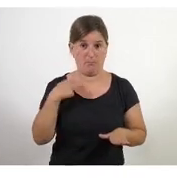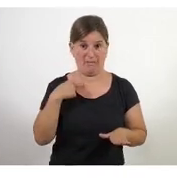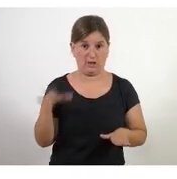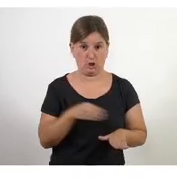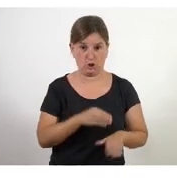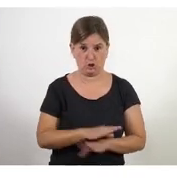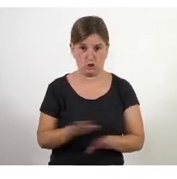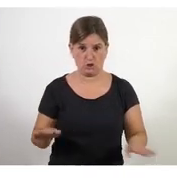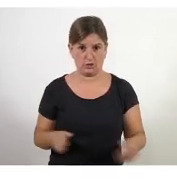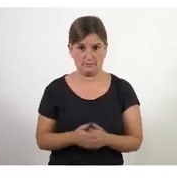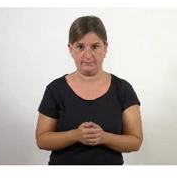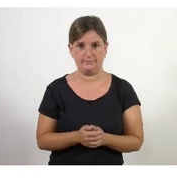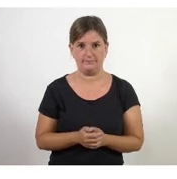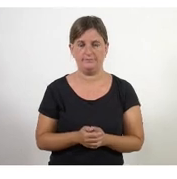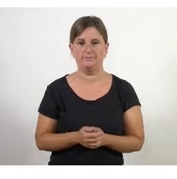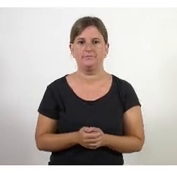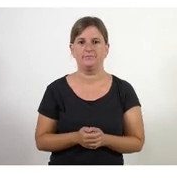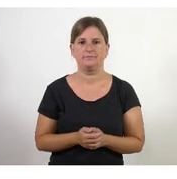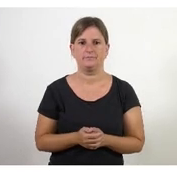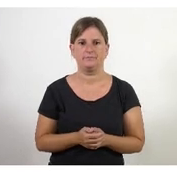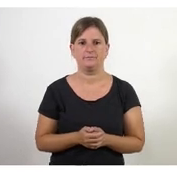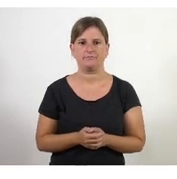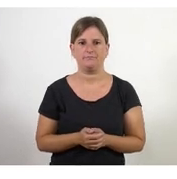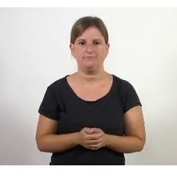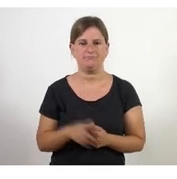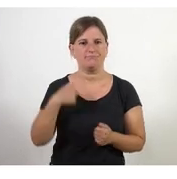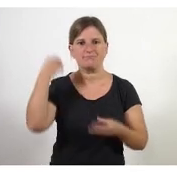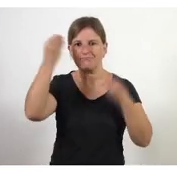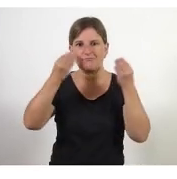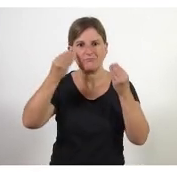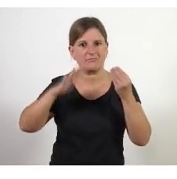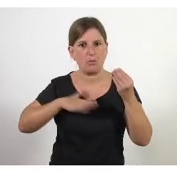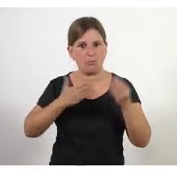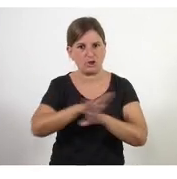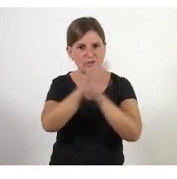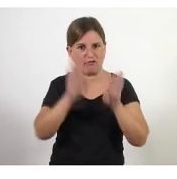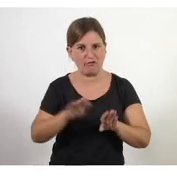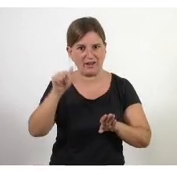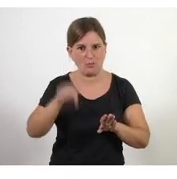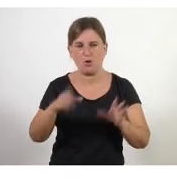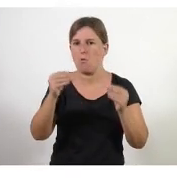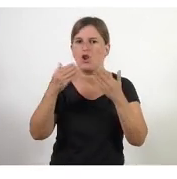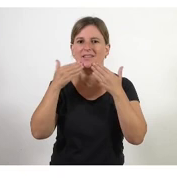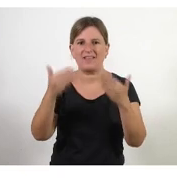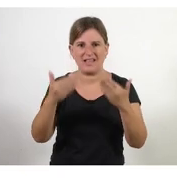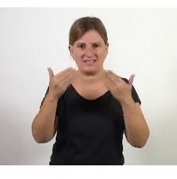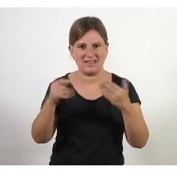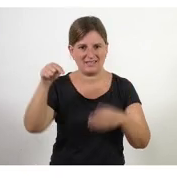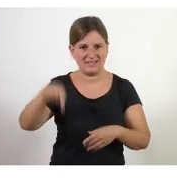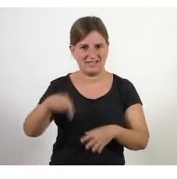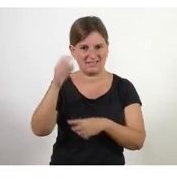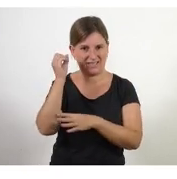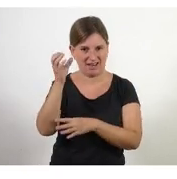serà una situació perdre perdre doncs jo crec que podem deixar-ho aquí avui Juan Antonio moltes gràcies per haver estat amb nosaltres